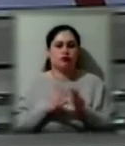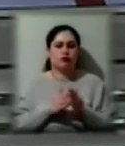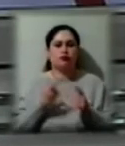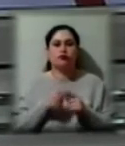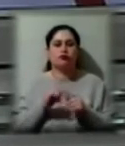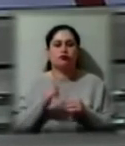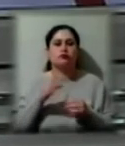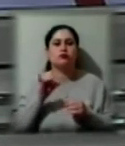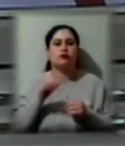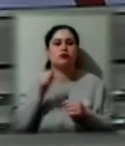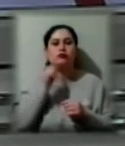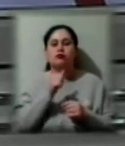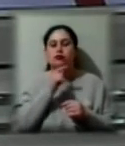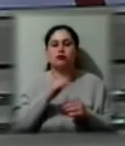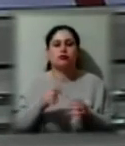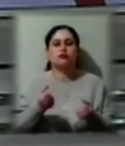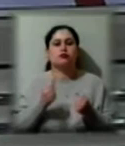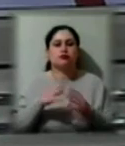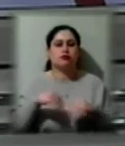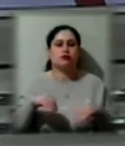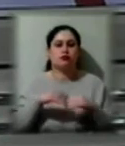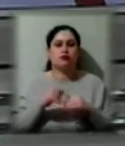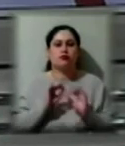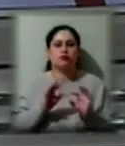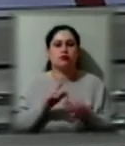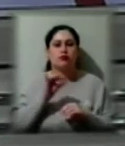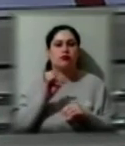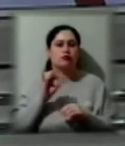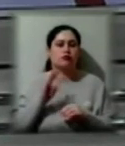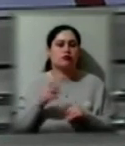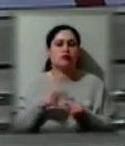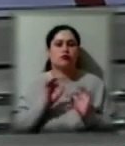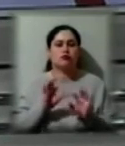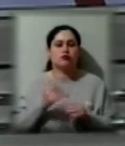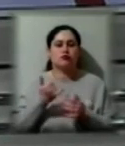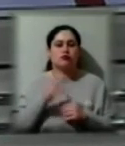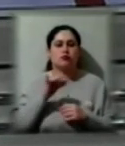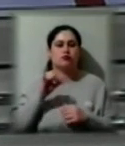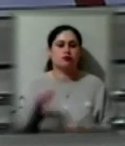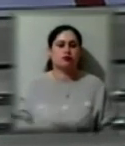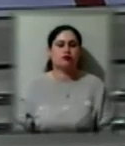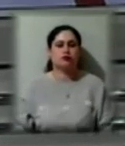зберігти та зміцнити сімейні стосунки під час карантину, вони поділилися з нашою Анною Тонг.